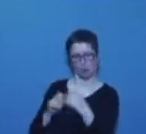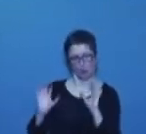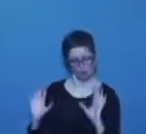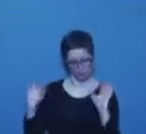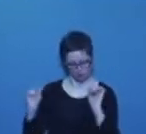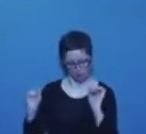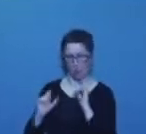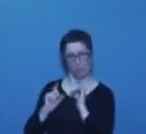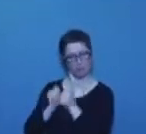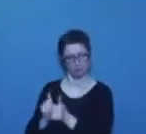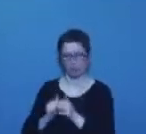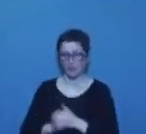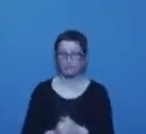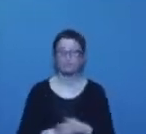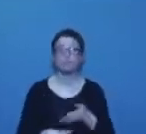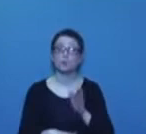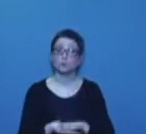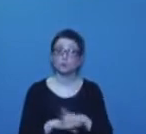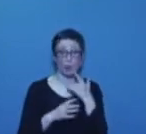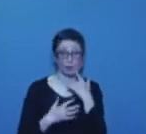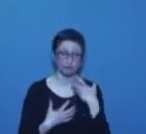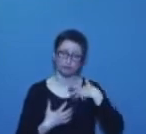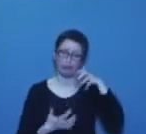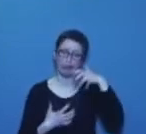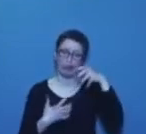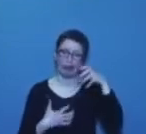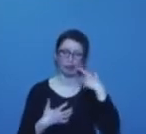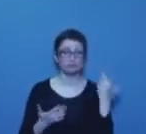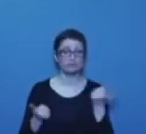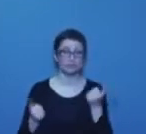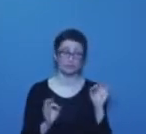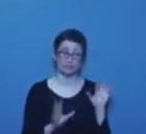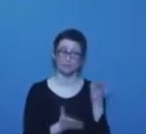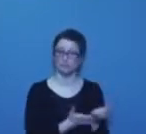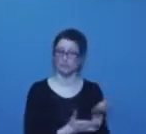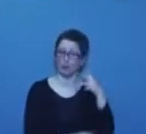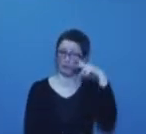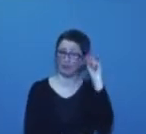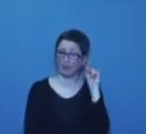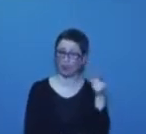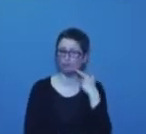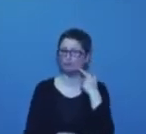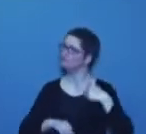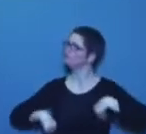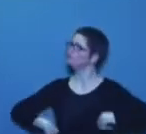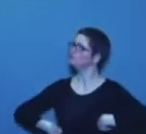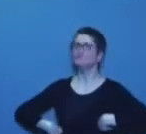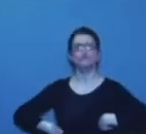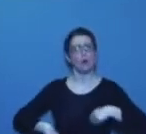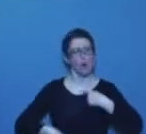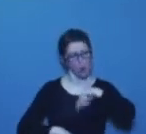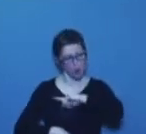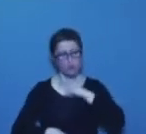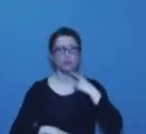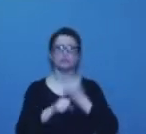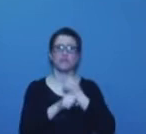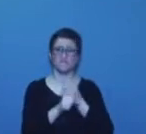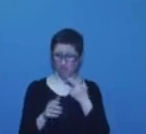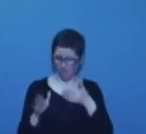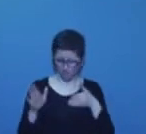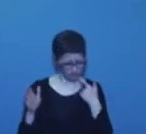Et après, vous avez la boyure de service. Ben c'est M. Fillon, justement, qui dit, c'est nous qui travaillons le moins